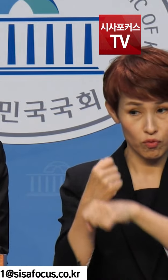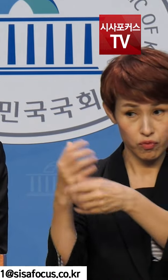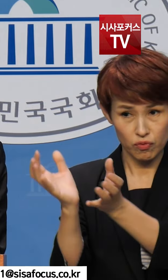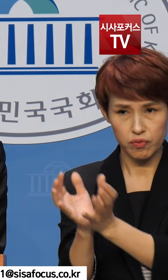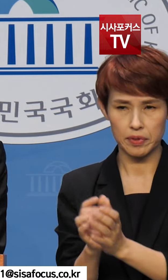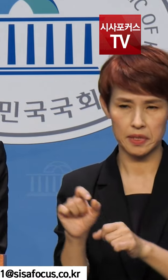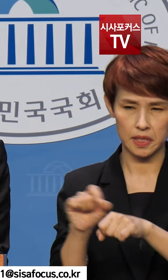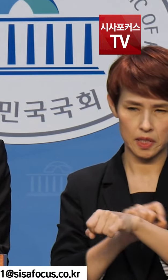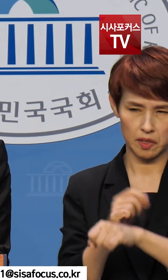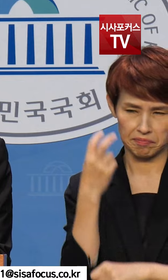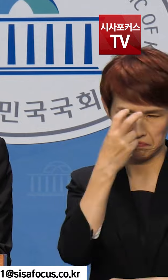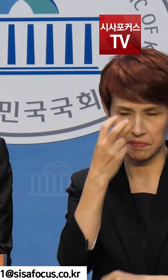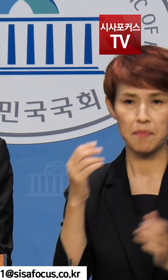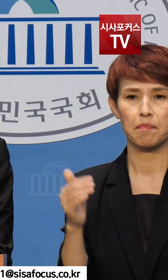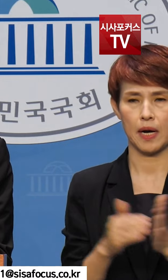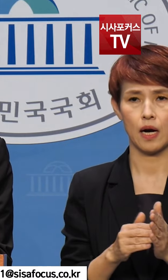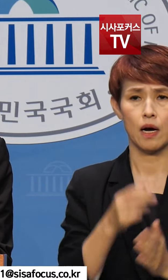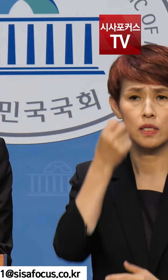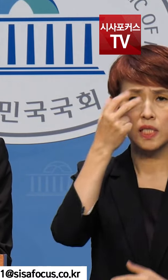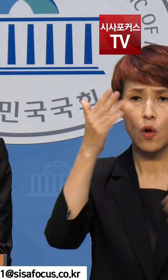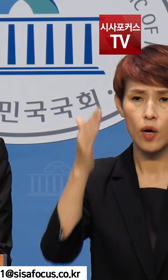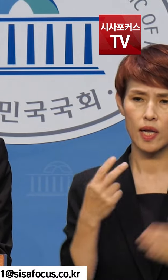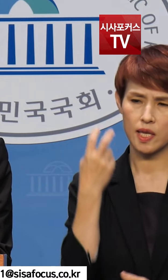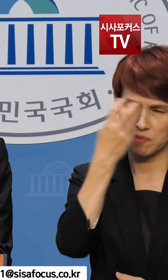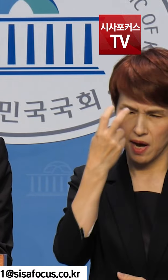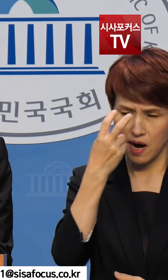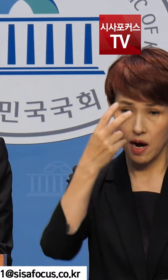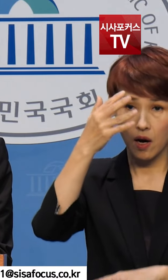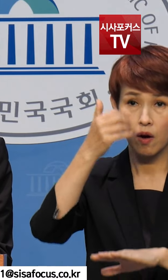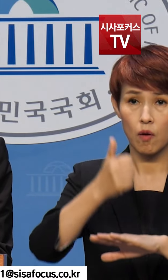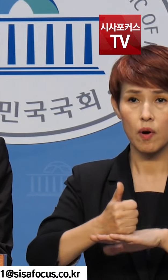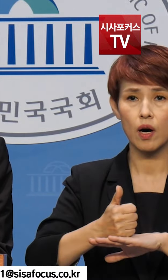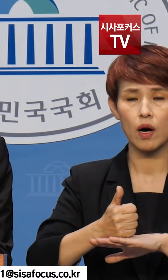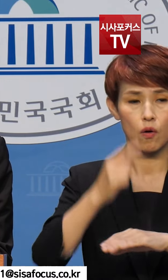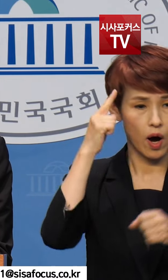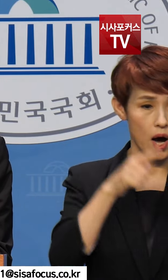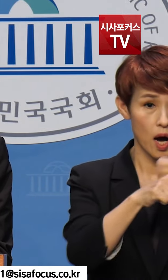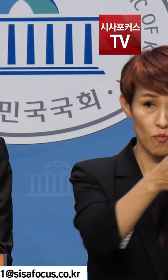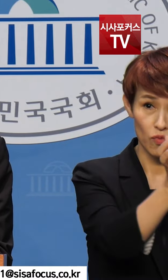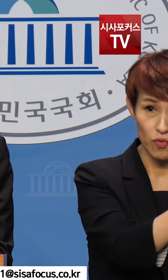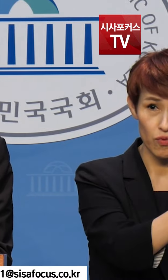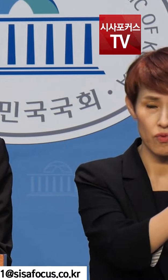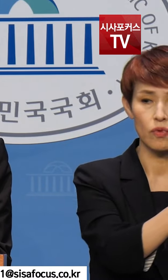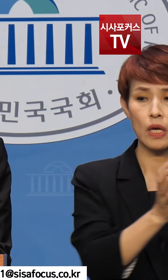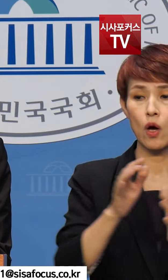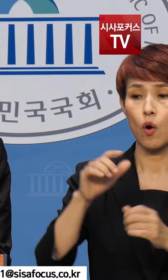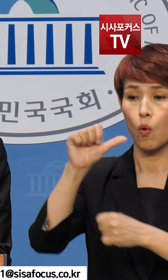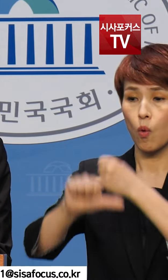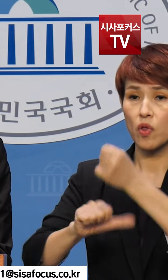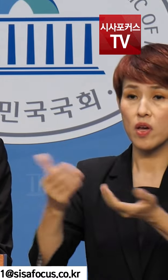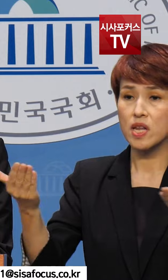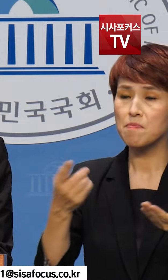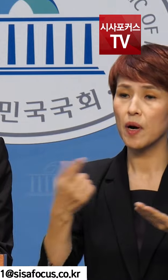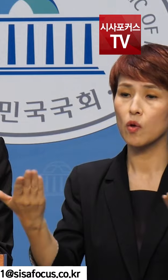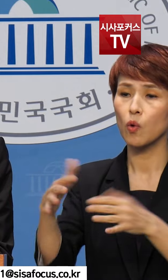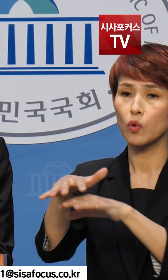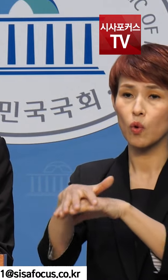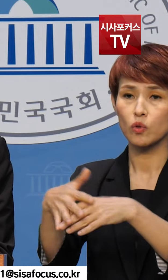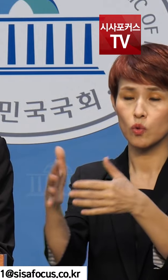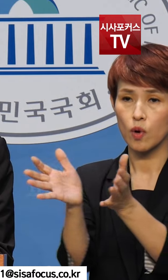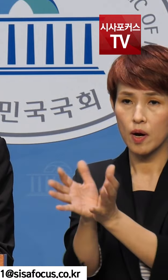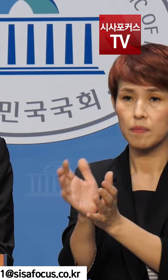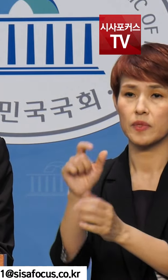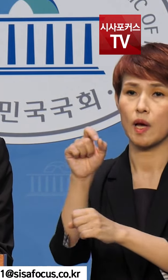실시했습니다. 약 7개월 동안 감사를 실시한 결과 과기부는 최근 5년간 근무한 노동조합위원장과 사무국장